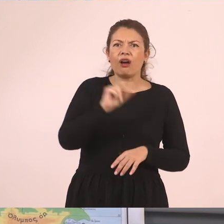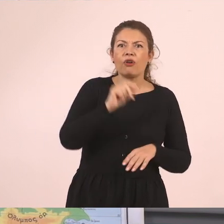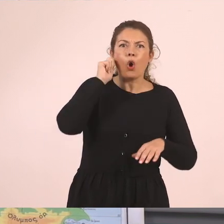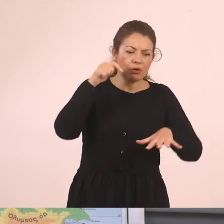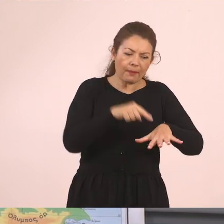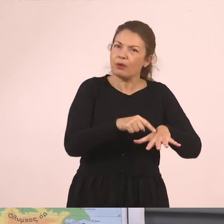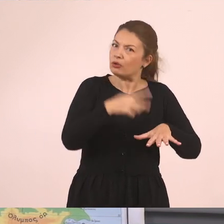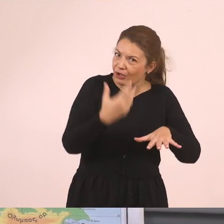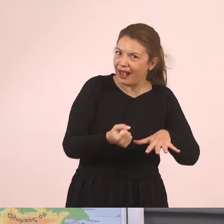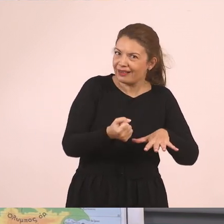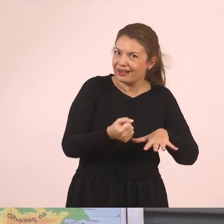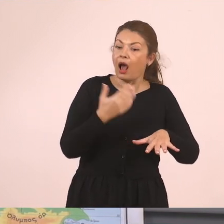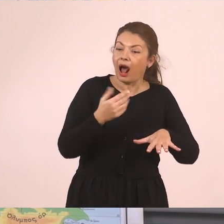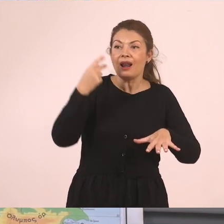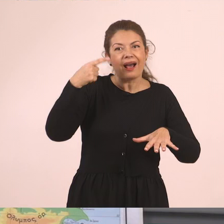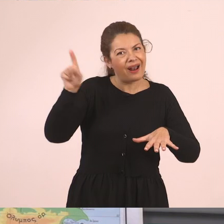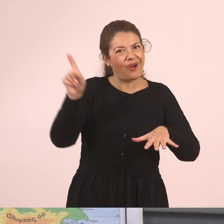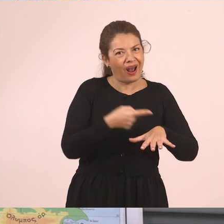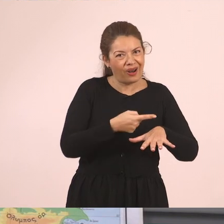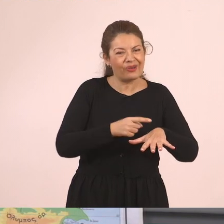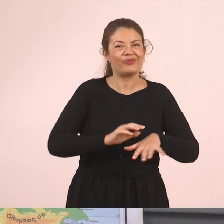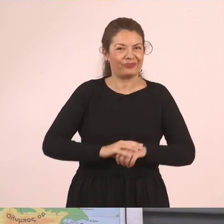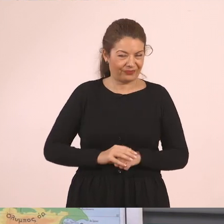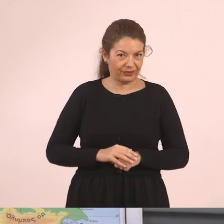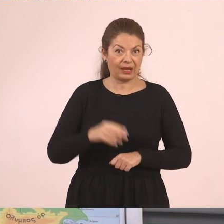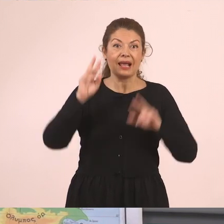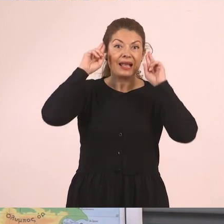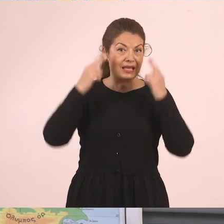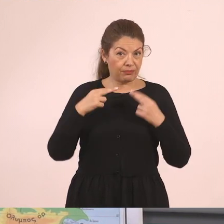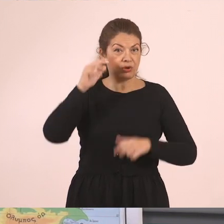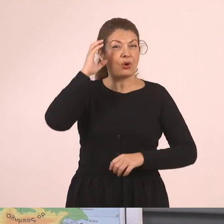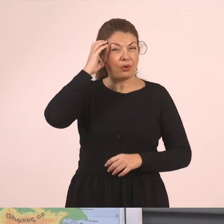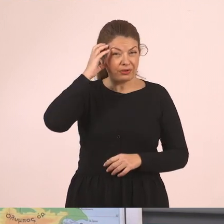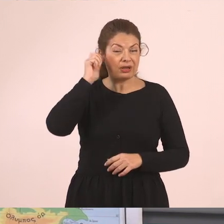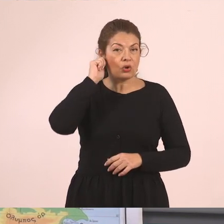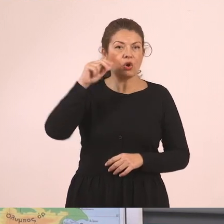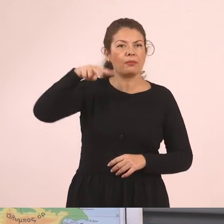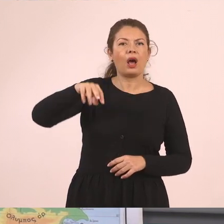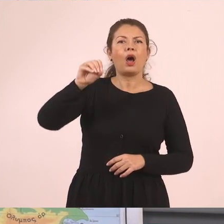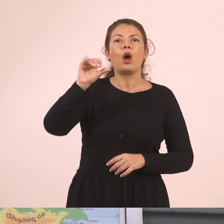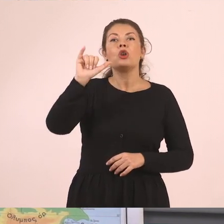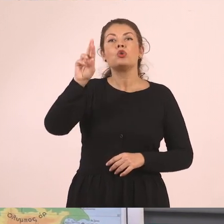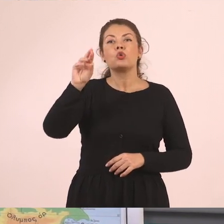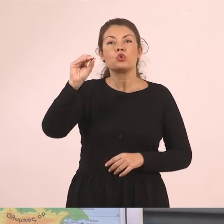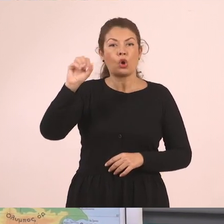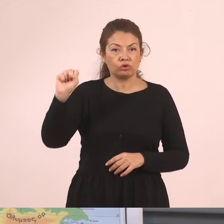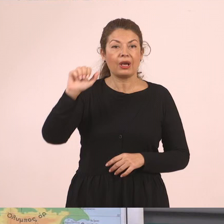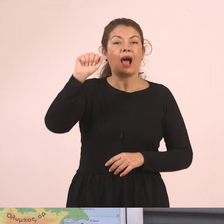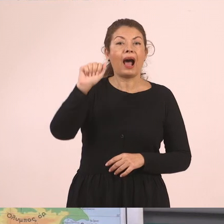και στην Πελοπόννησο. Ήπειρο θα έχετε στο μυαλό σας τον Αχέροντα, τον Λούρο, τον Άραχθο.